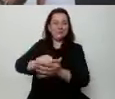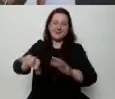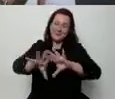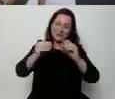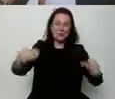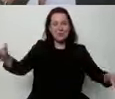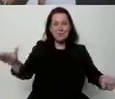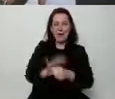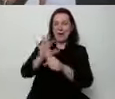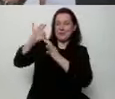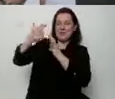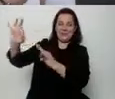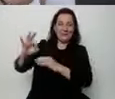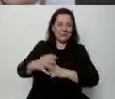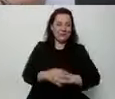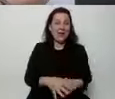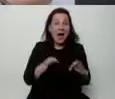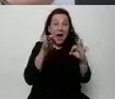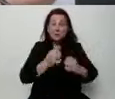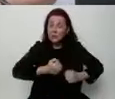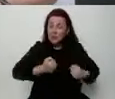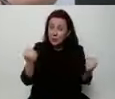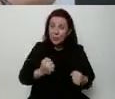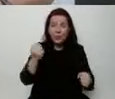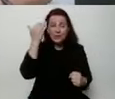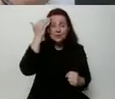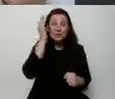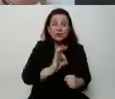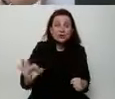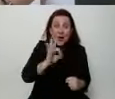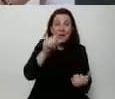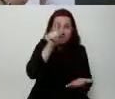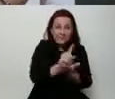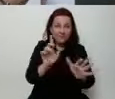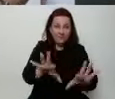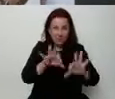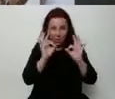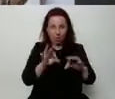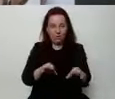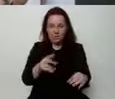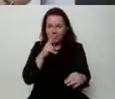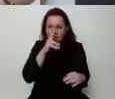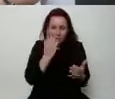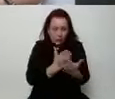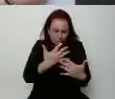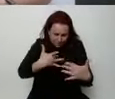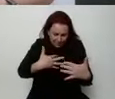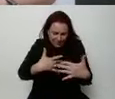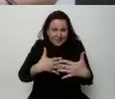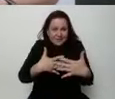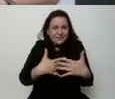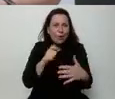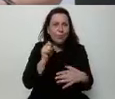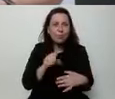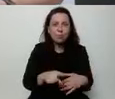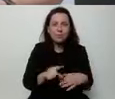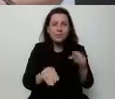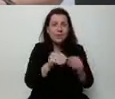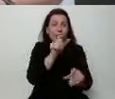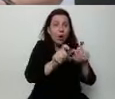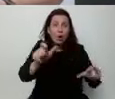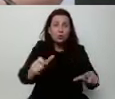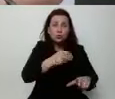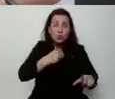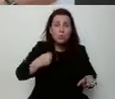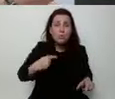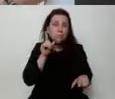olbrzymia szansa na to, żeby wygrać wybory. Zobaczcie, jak jest blisko. Zobaczcie, że większość Polek i Polaków chce